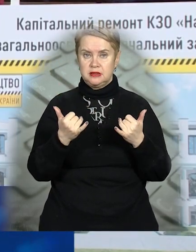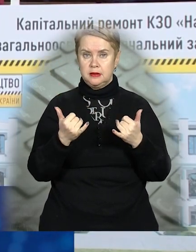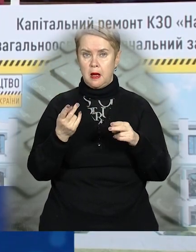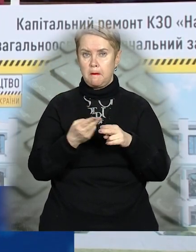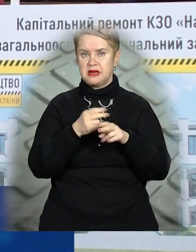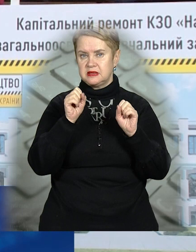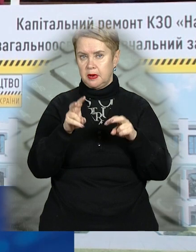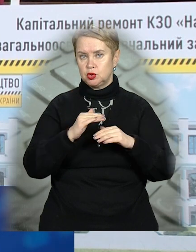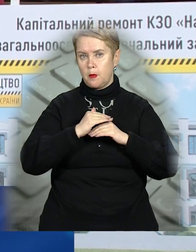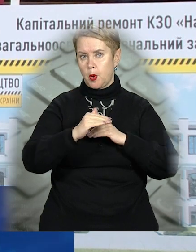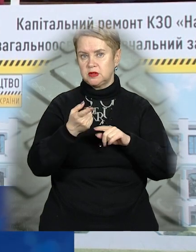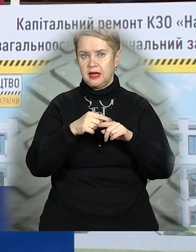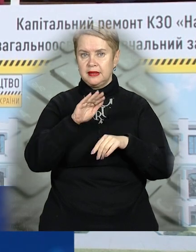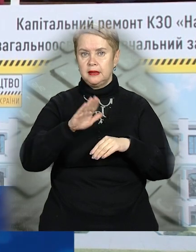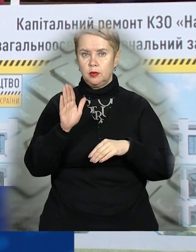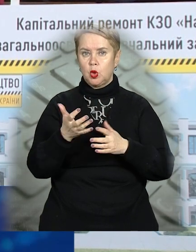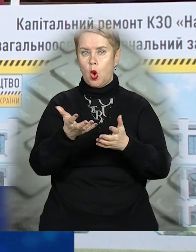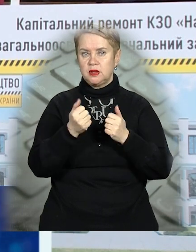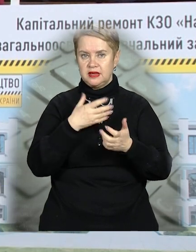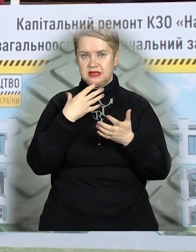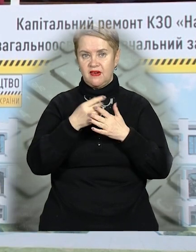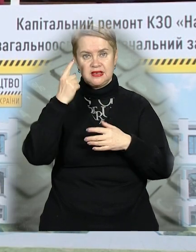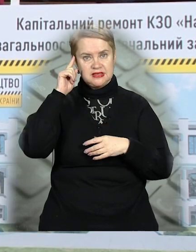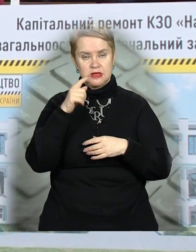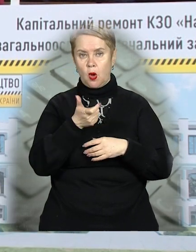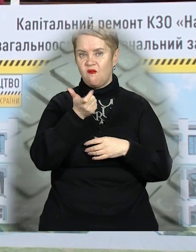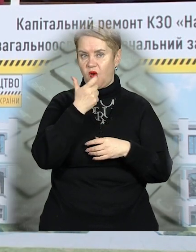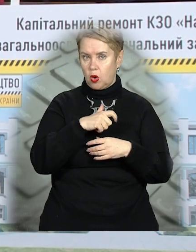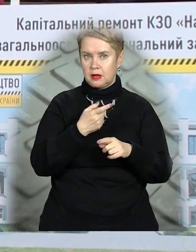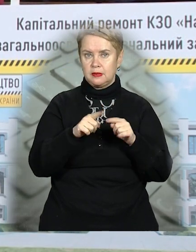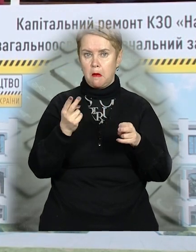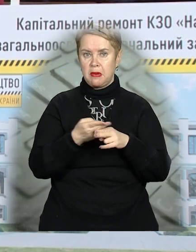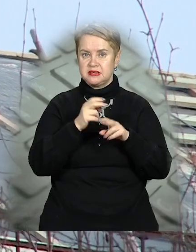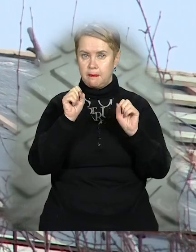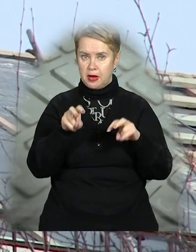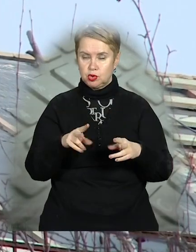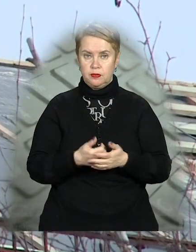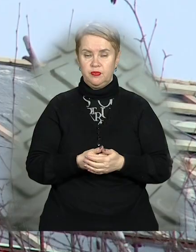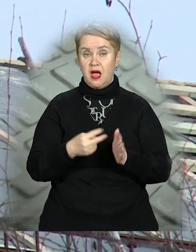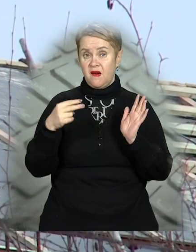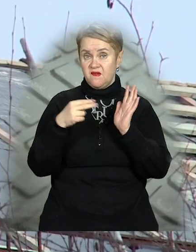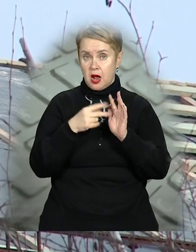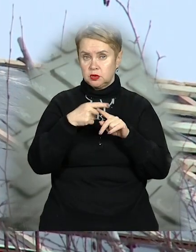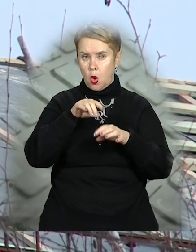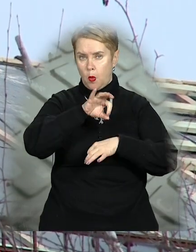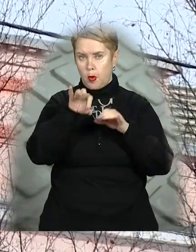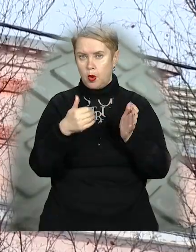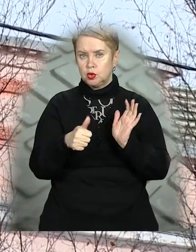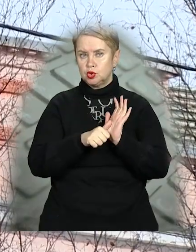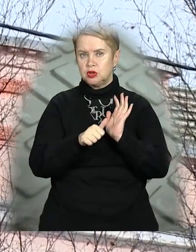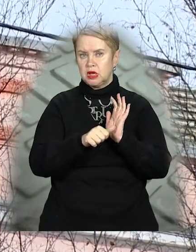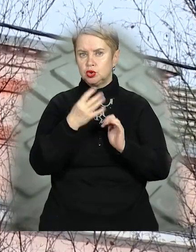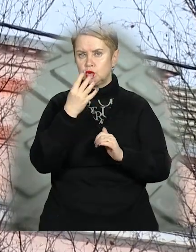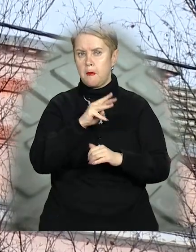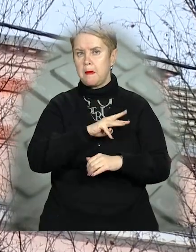безпечний простір, в якому діти будуть отримувати свої знання з комфортом та безпечно. Вартість цього проєкту близько 64